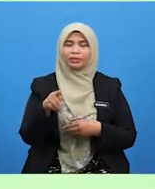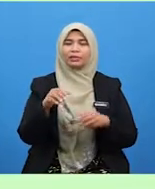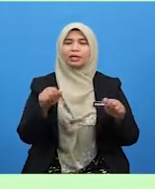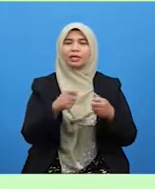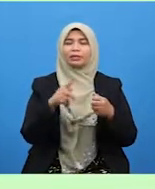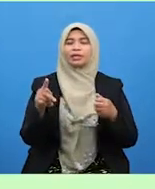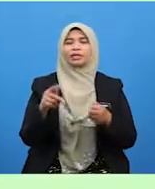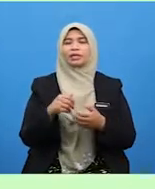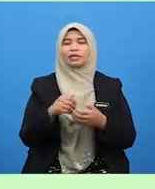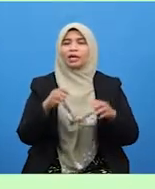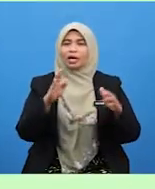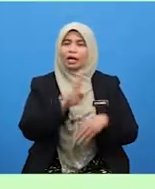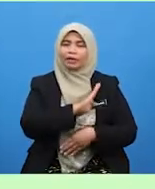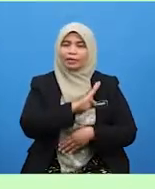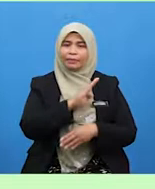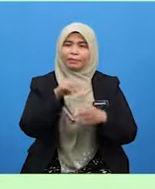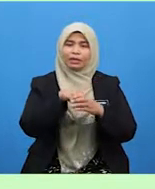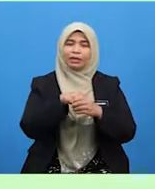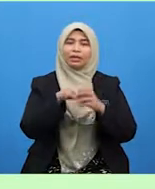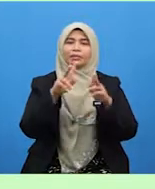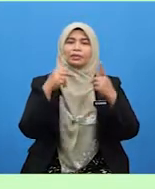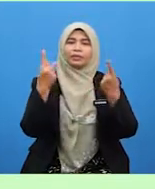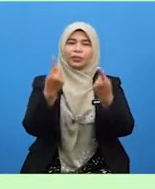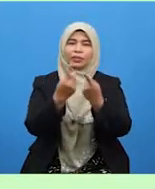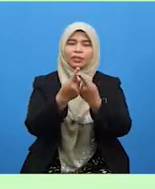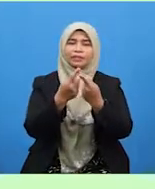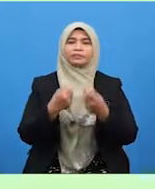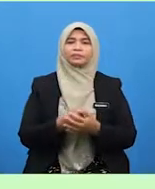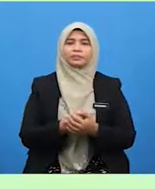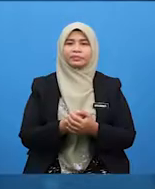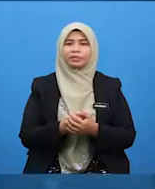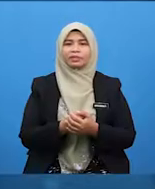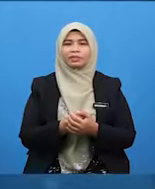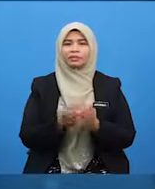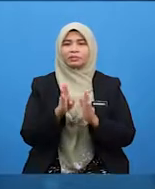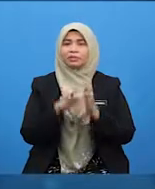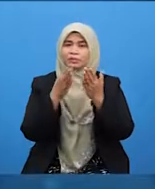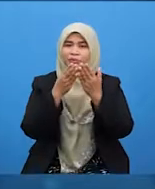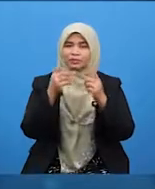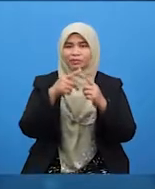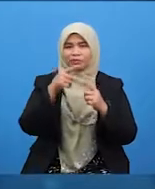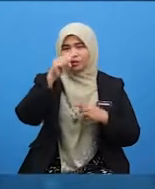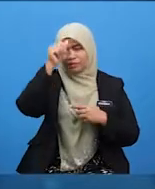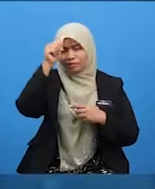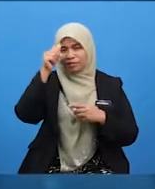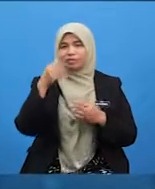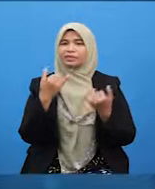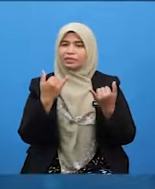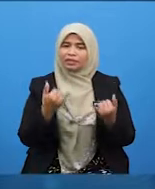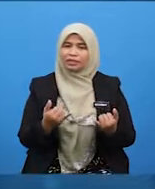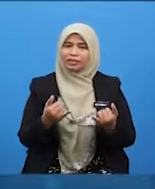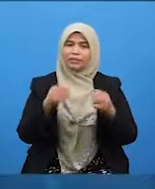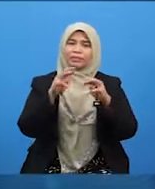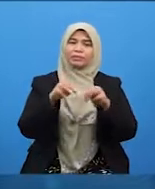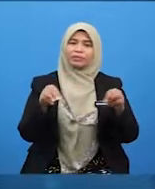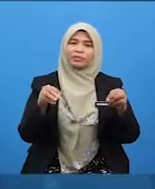mengamalkan adab dalam keluarga. Alhamdulillah, sekarang ini